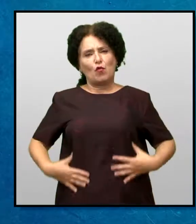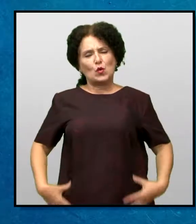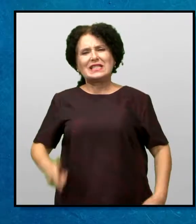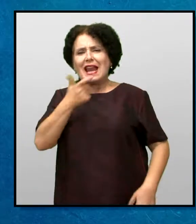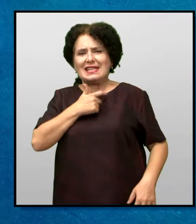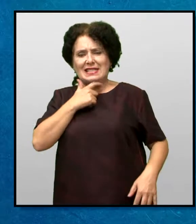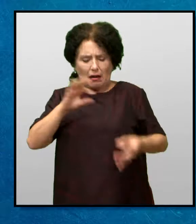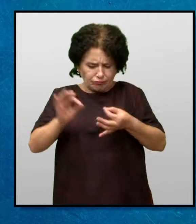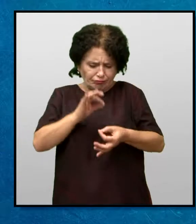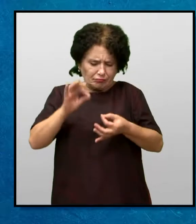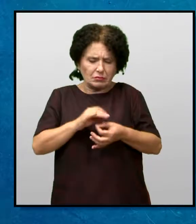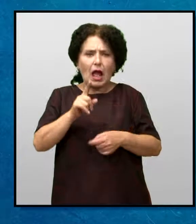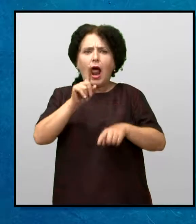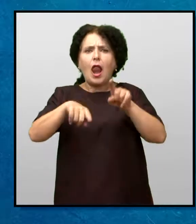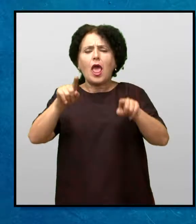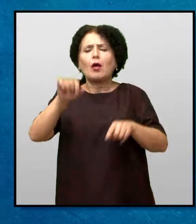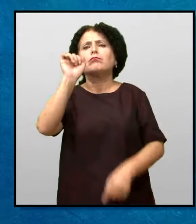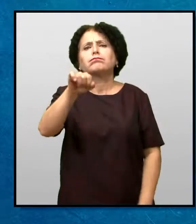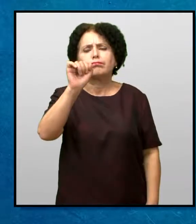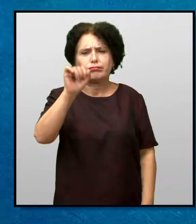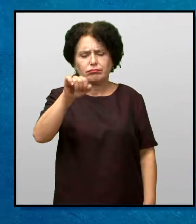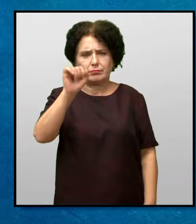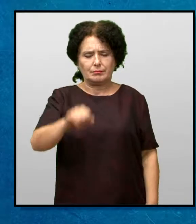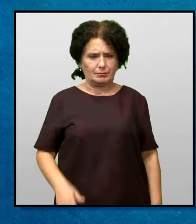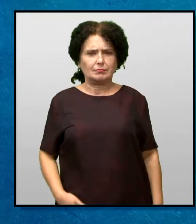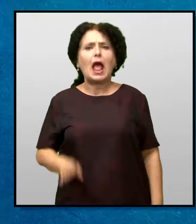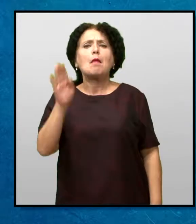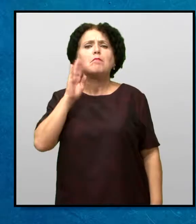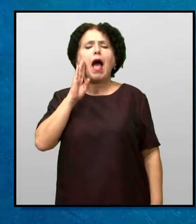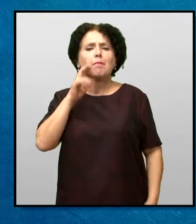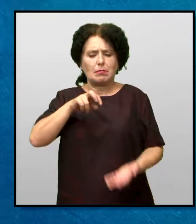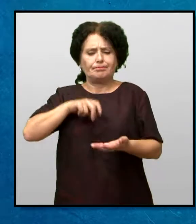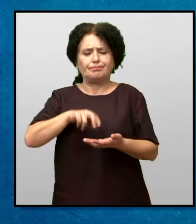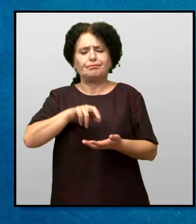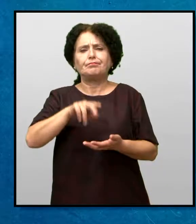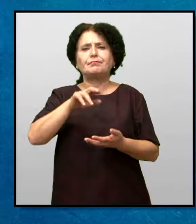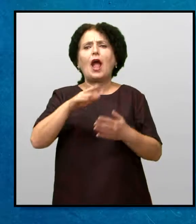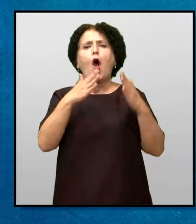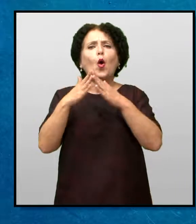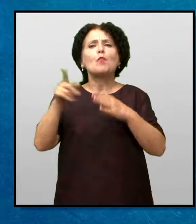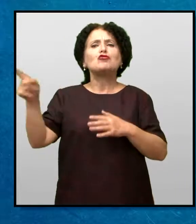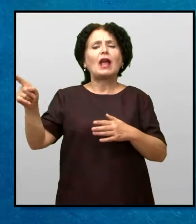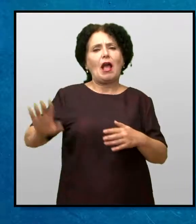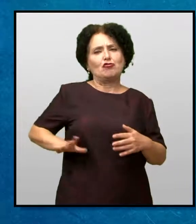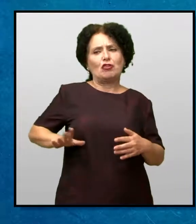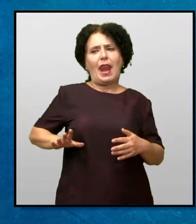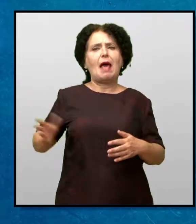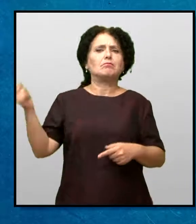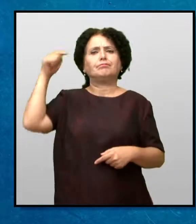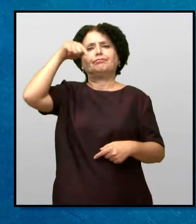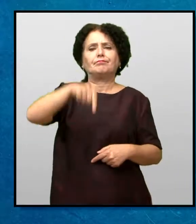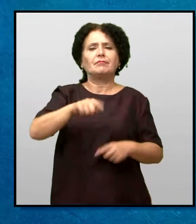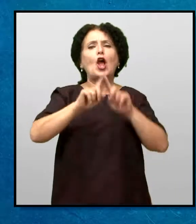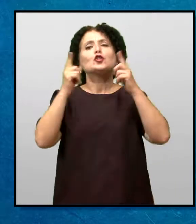фустан Некој чукне на вратата И господја Евонс, жена на соседот фармер, влезе во